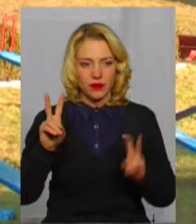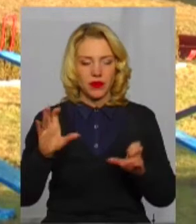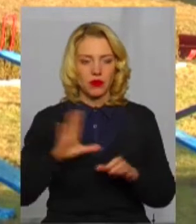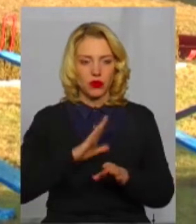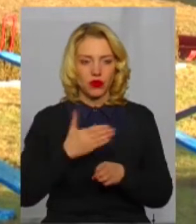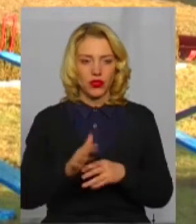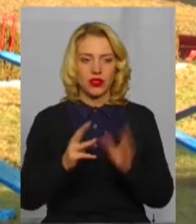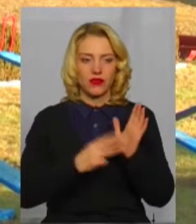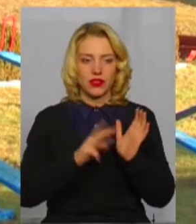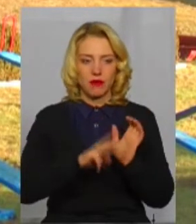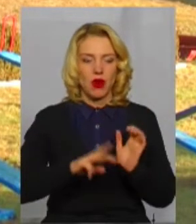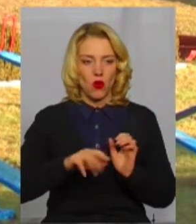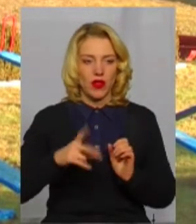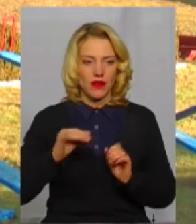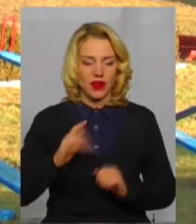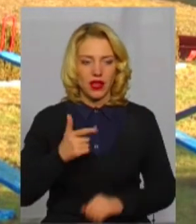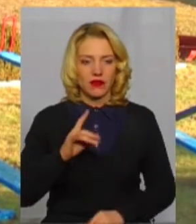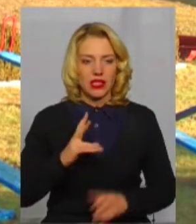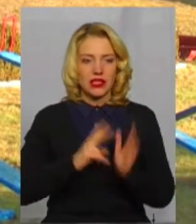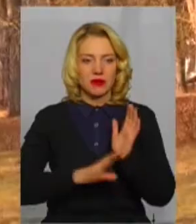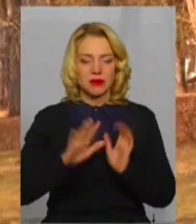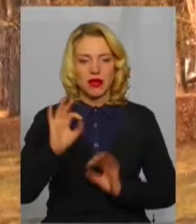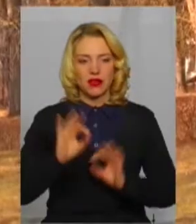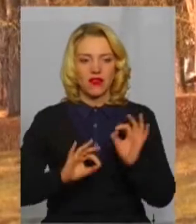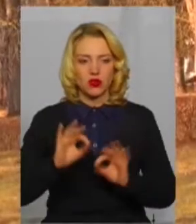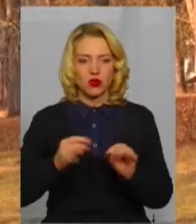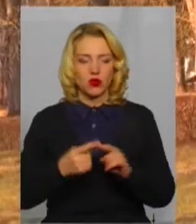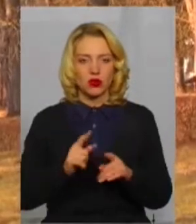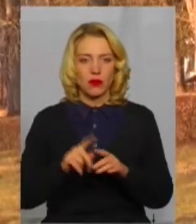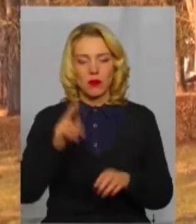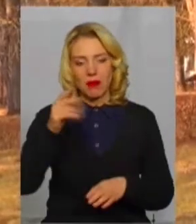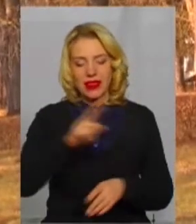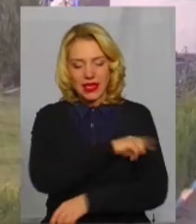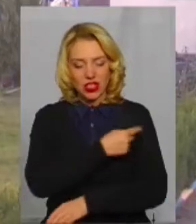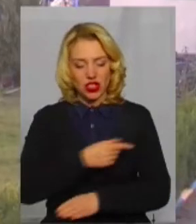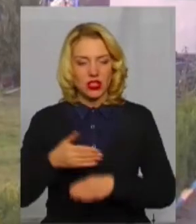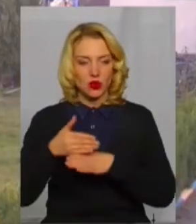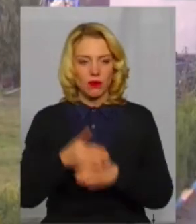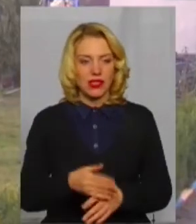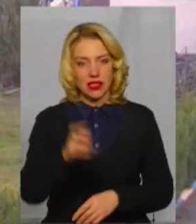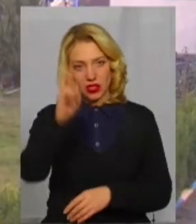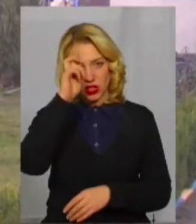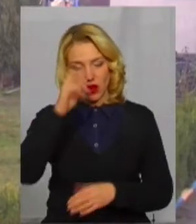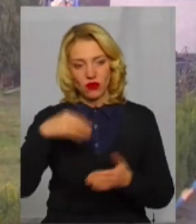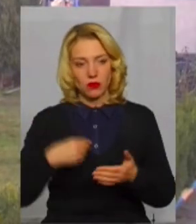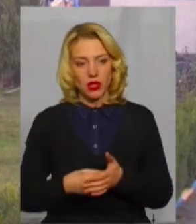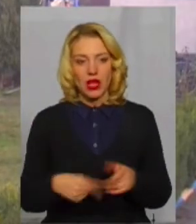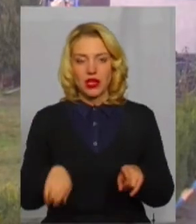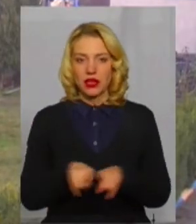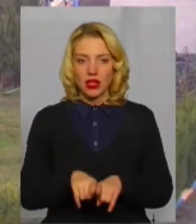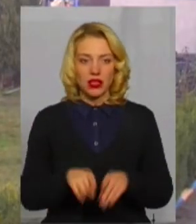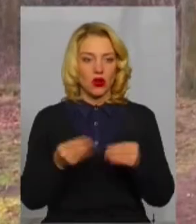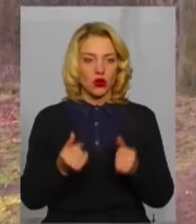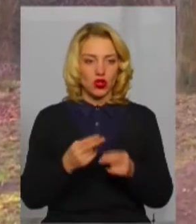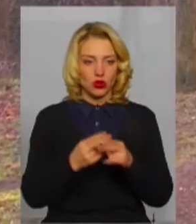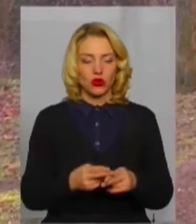понад 8 мільйонів гривень, 75% з яких склала медична субвенція з державного бюджету. Таких грошей у Дануєвецькій селищній